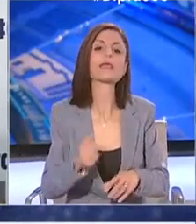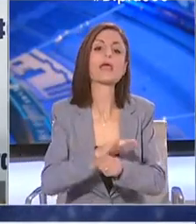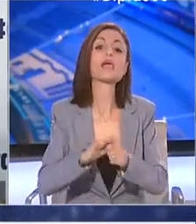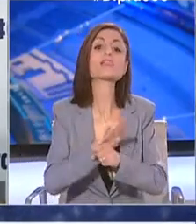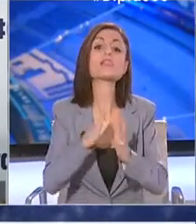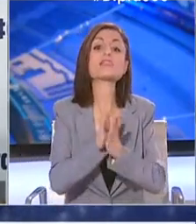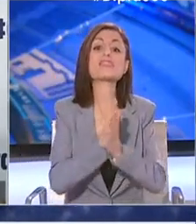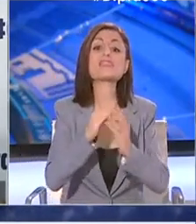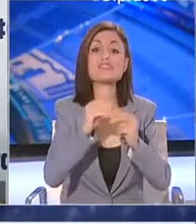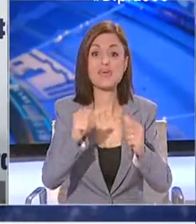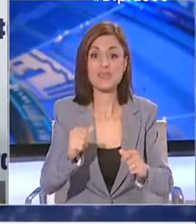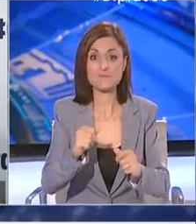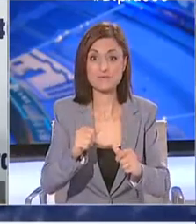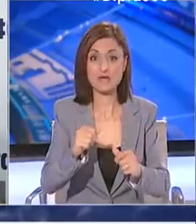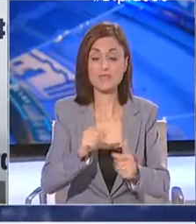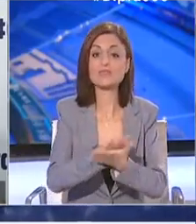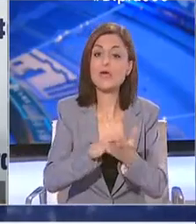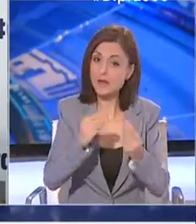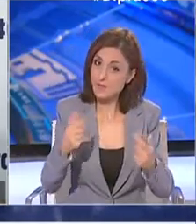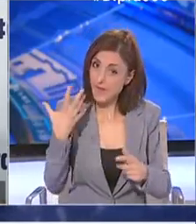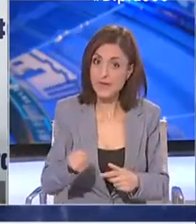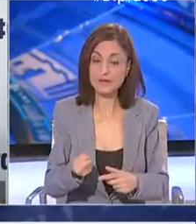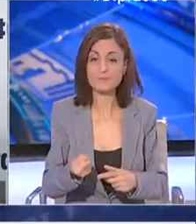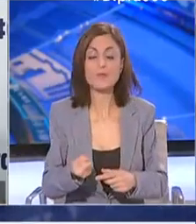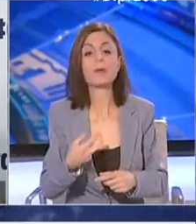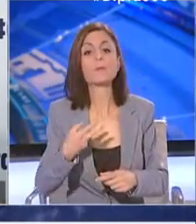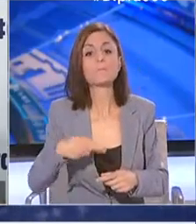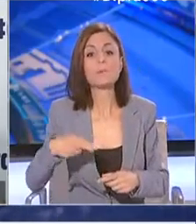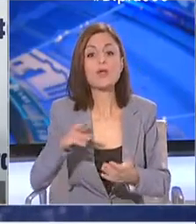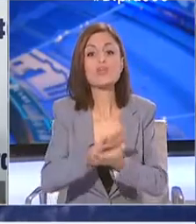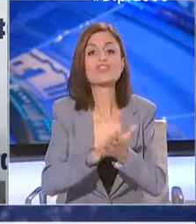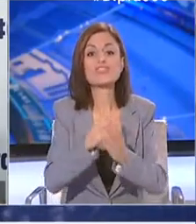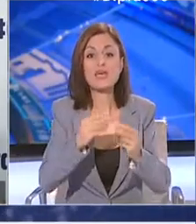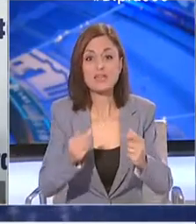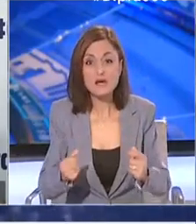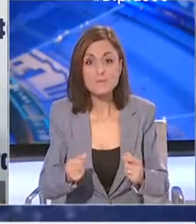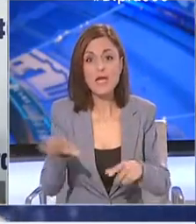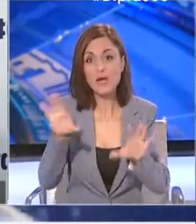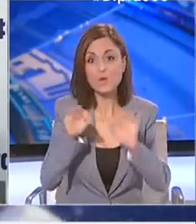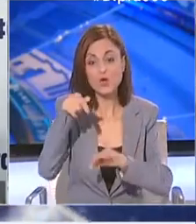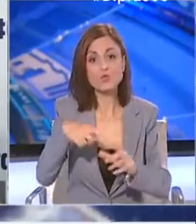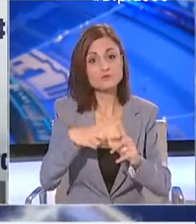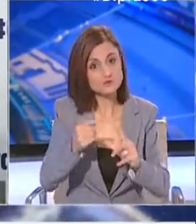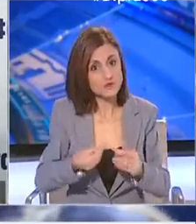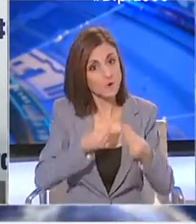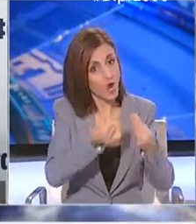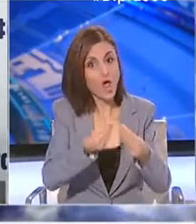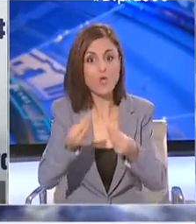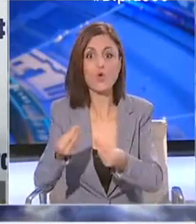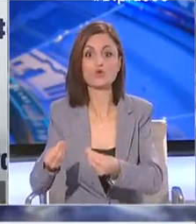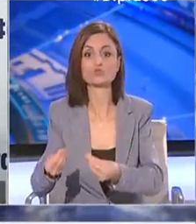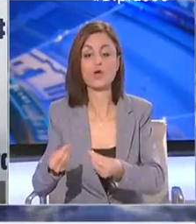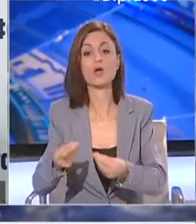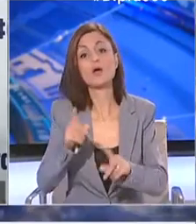Ήδη οι περισσότερες διαθέσιμες θεραπευτικές επιλογές έχουν δοθεί σε ασθενείς στην Κύπρο με βάση τις